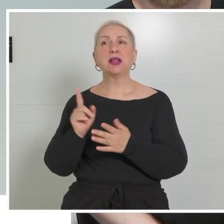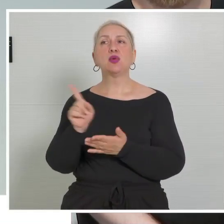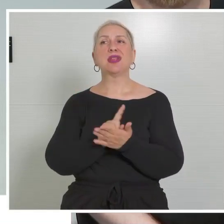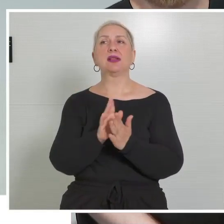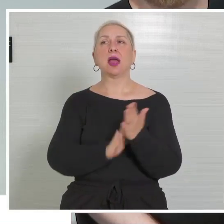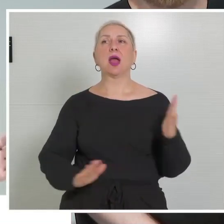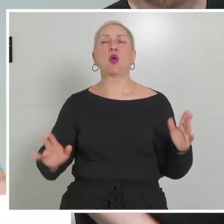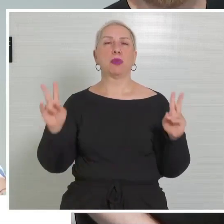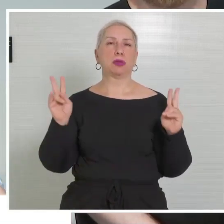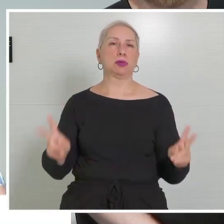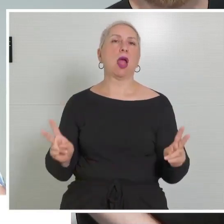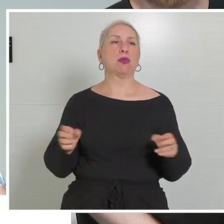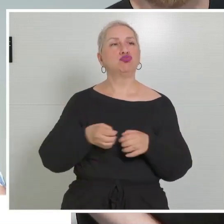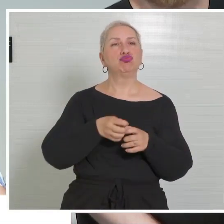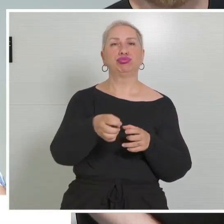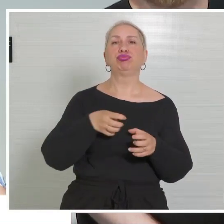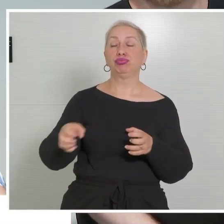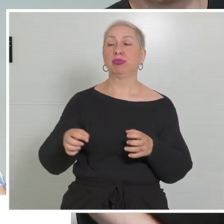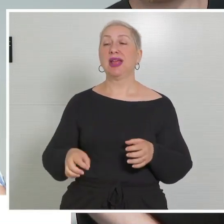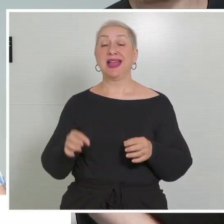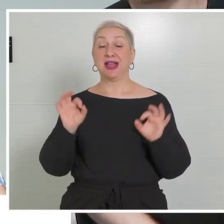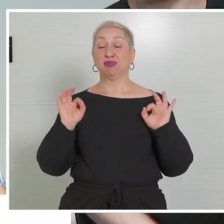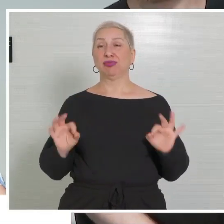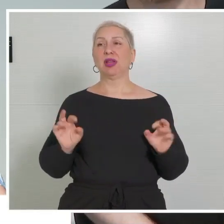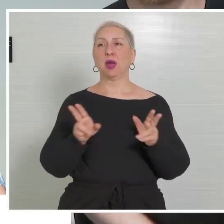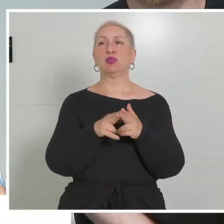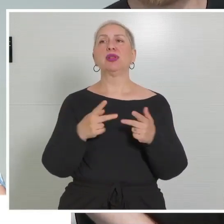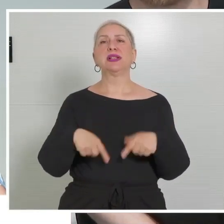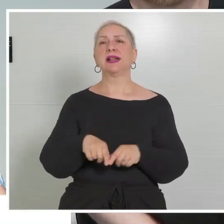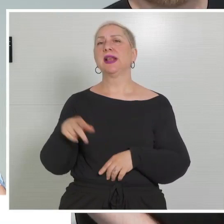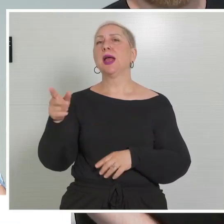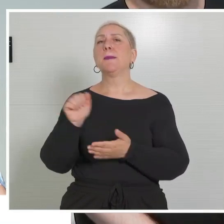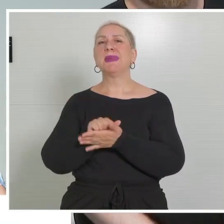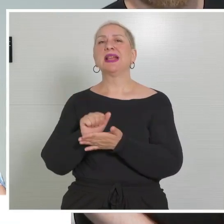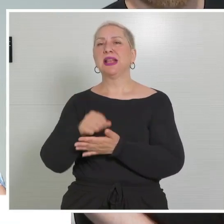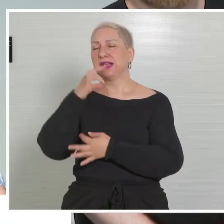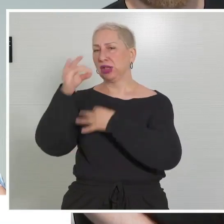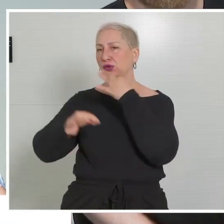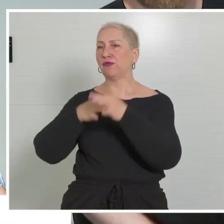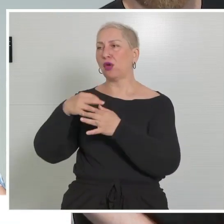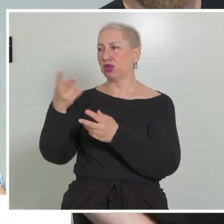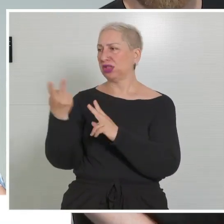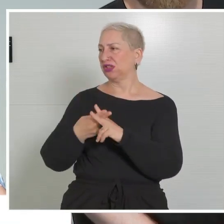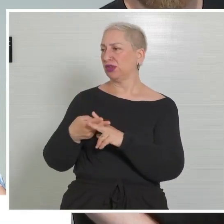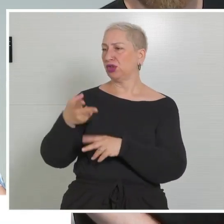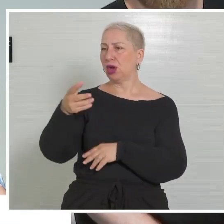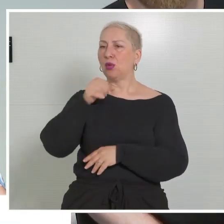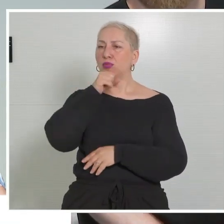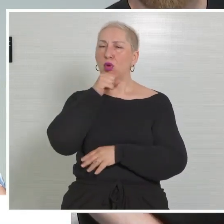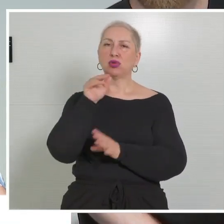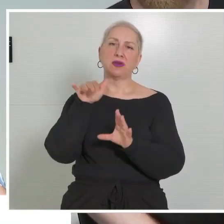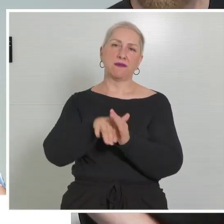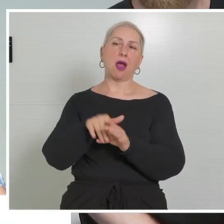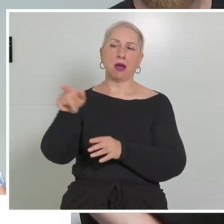konnten. Für die konkreten Zahlen in den einzelnen Bundesländern darf ich auf die Medieninfo verweisen, die Sie in der Zwischenzeit in Ihren Postfächern